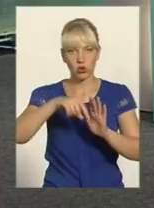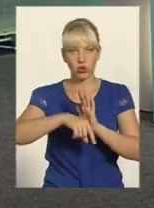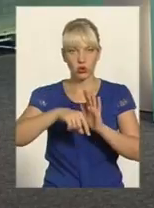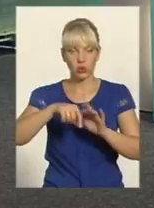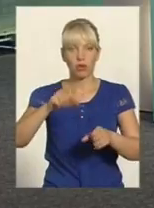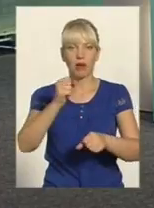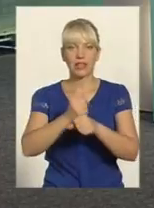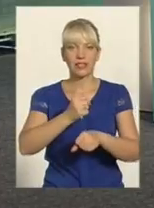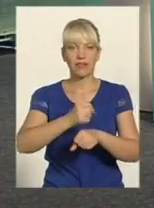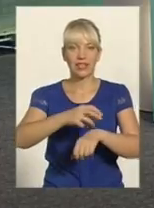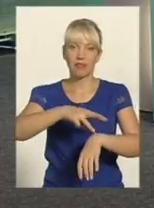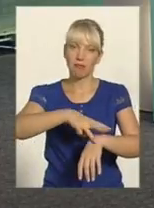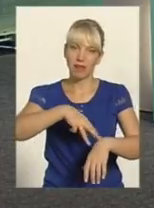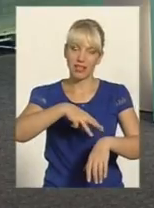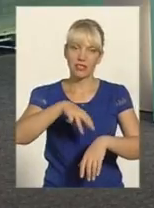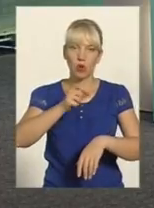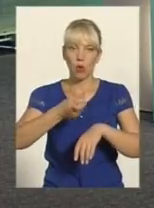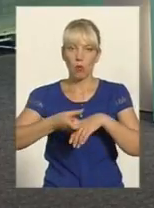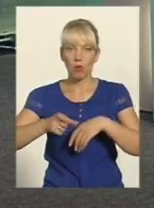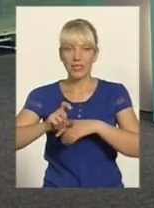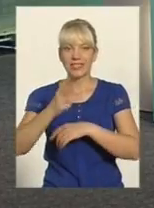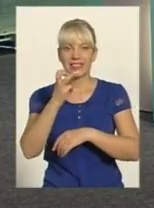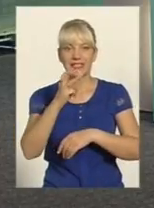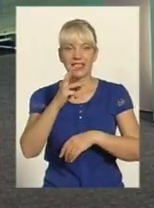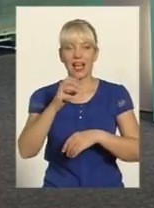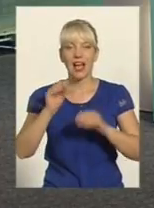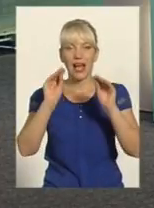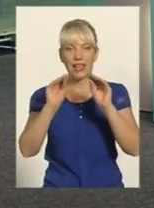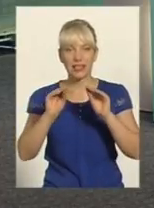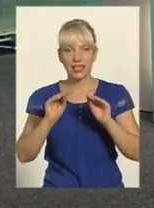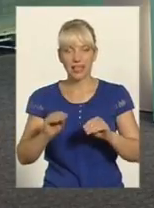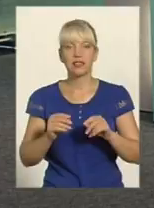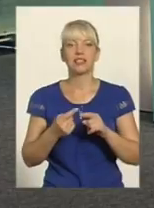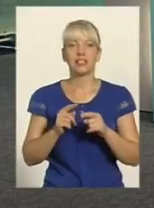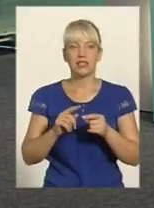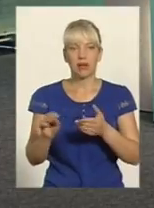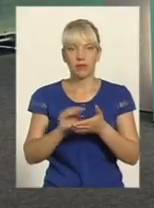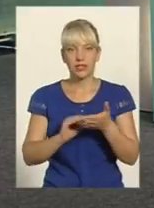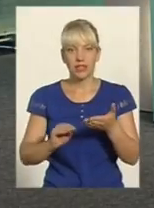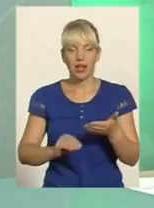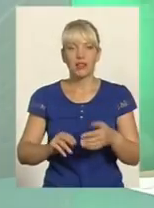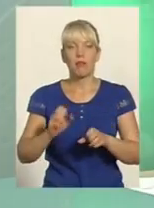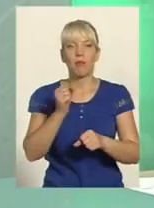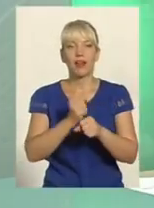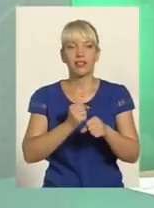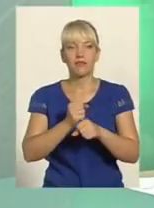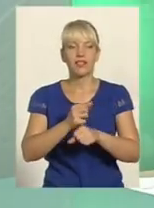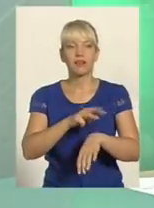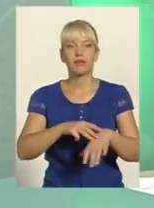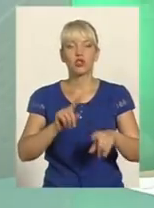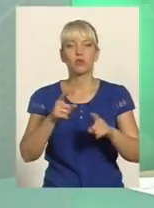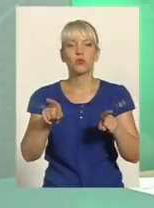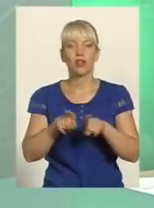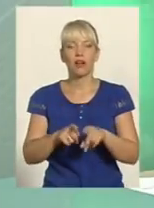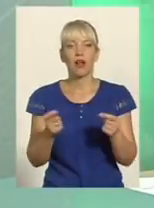міліції, то більше 300 анкет заповнили також і працівники міліції Чому так мало? По тій причині,